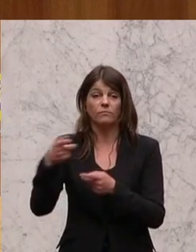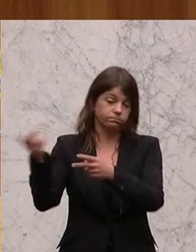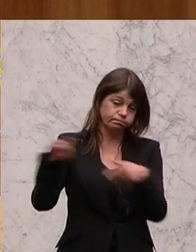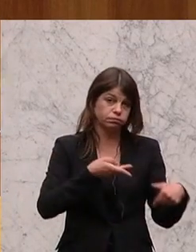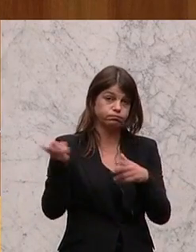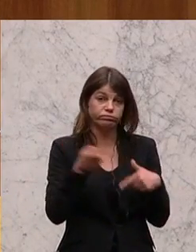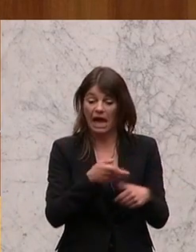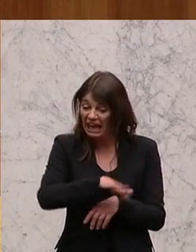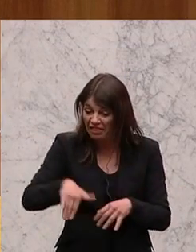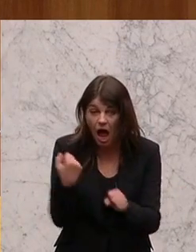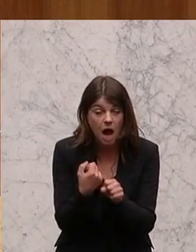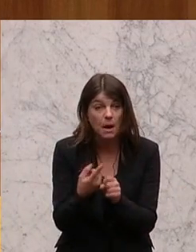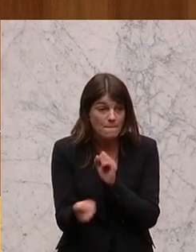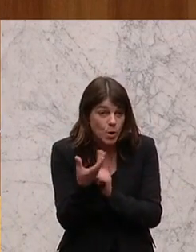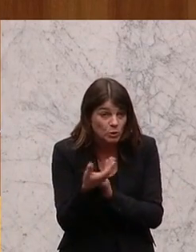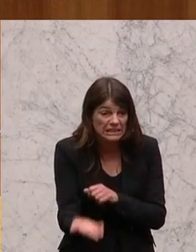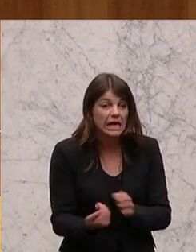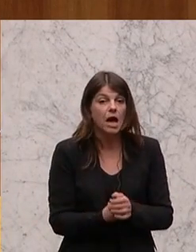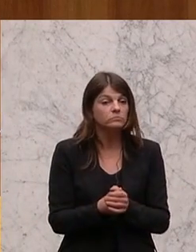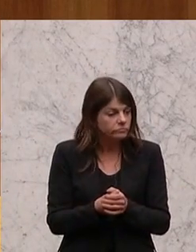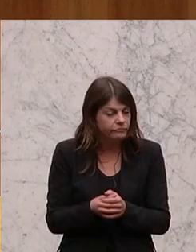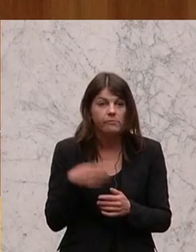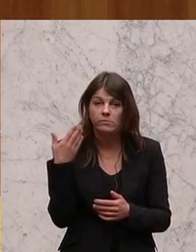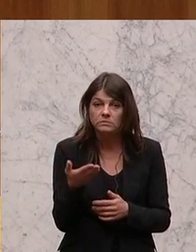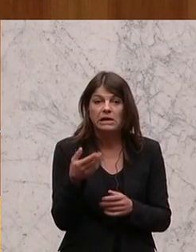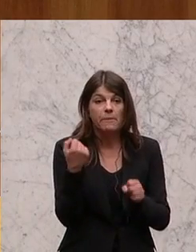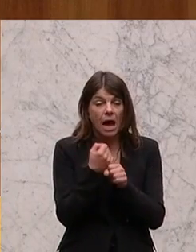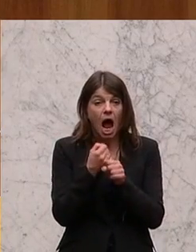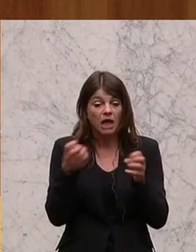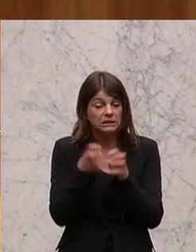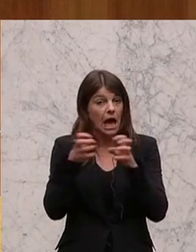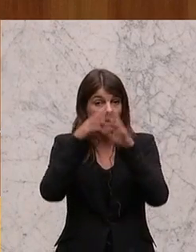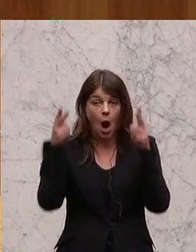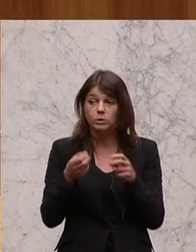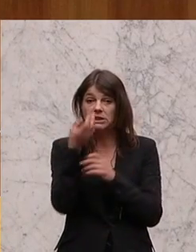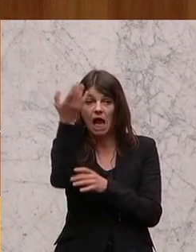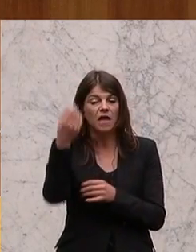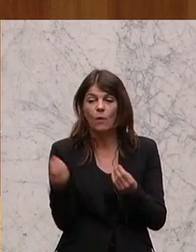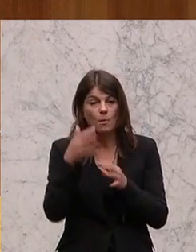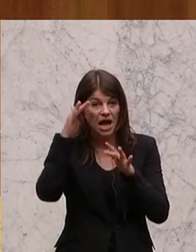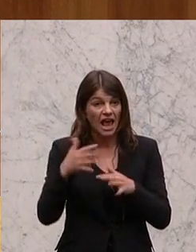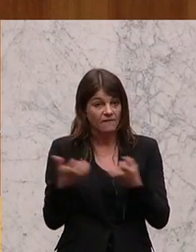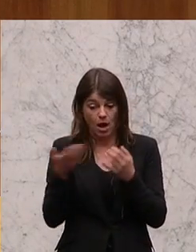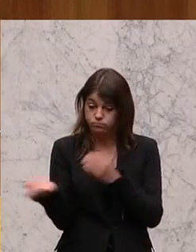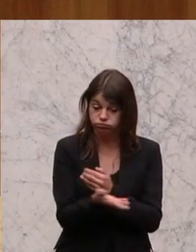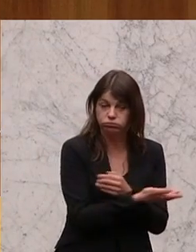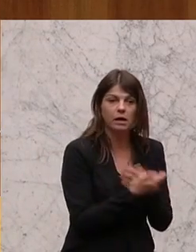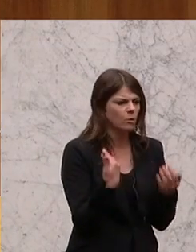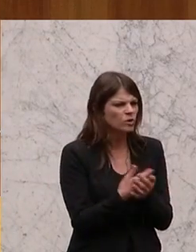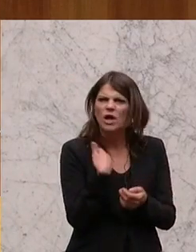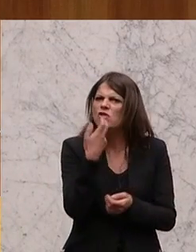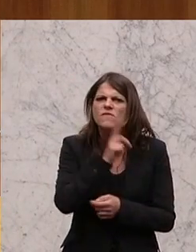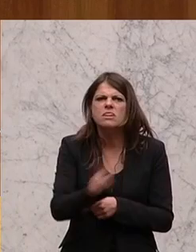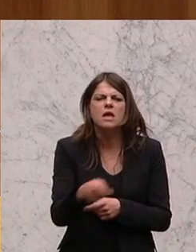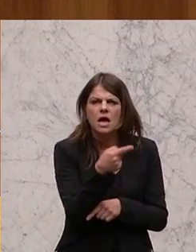Es wird mit Kinderarbeit produziert. Es sorgt für Treibhausgase, in denen der Regenwald abgeholzt wird. Und deswegen wollen wir nicht,